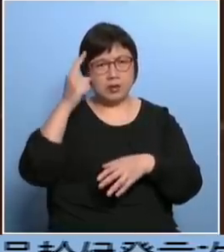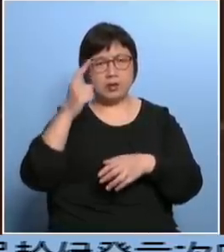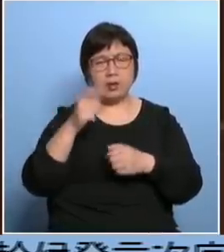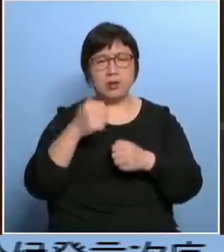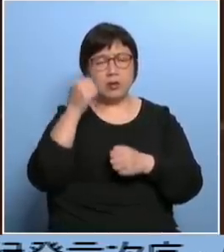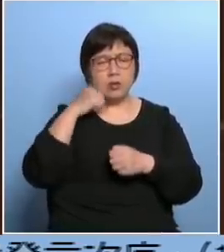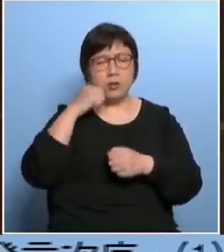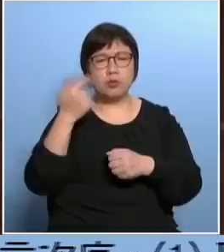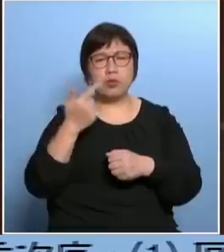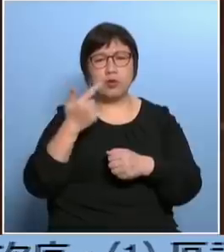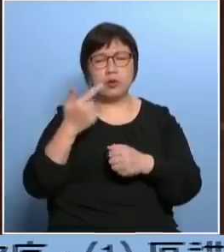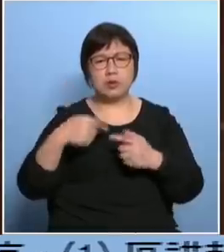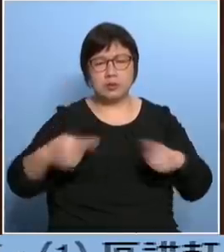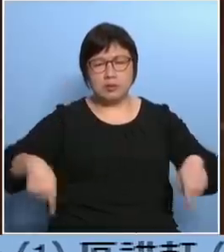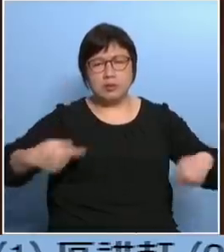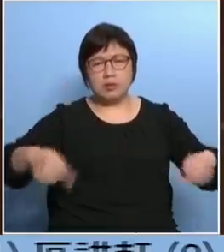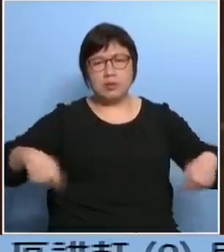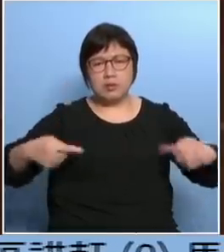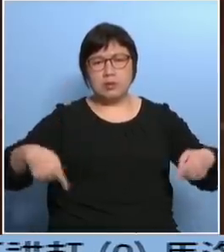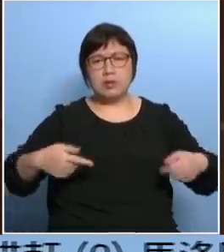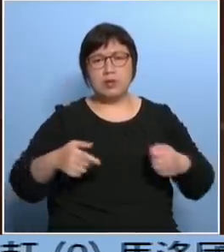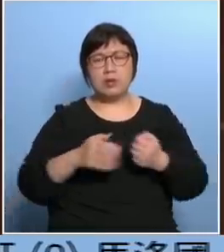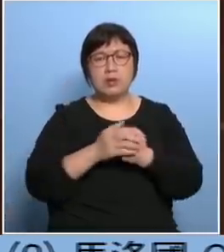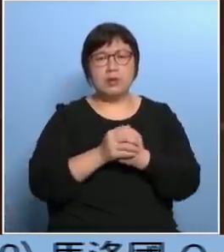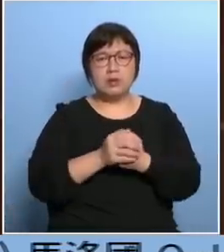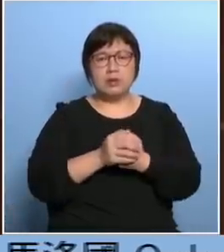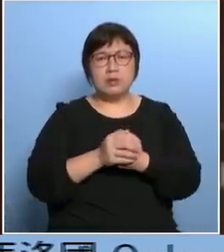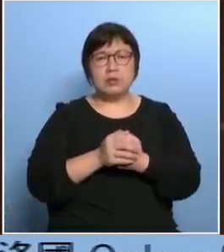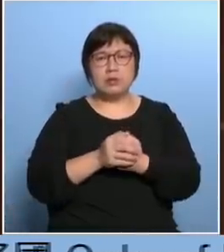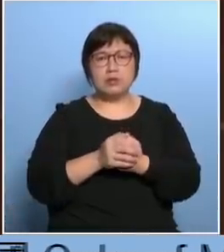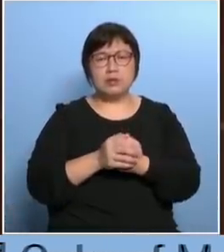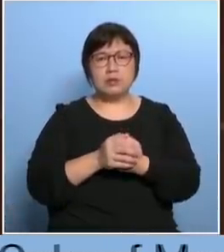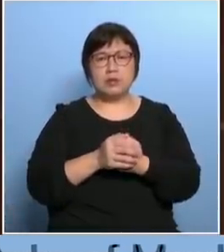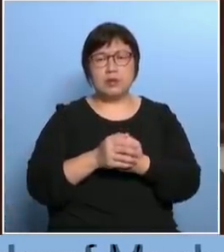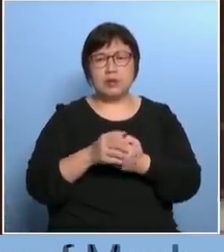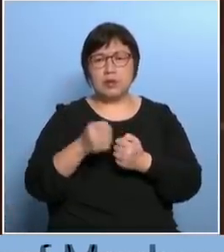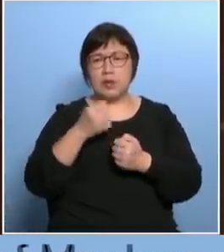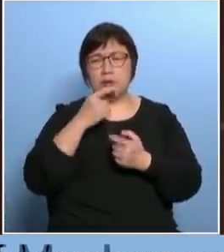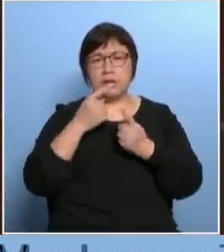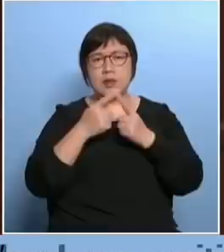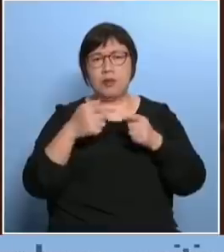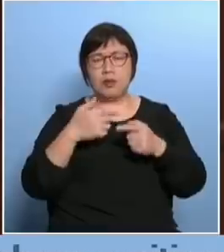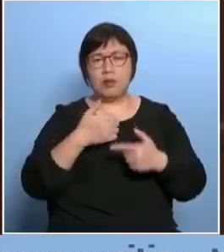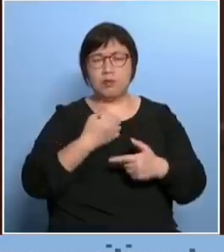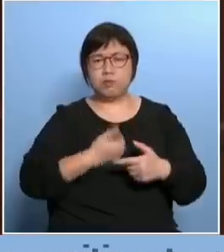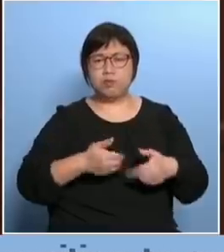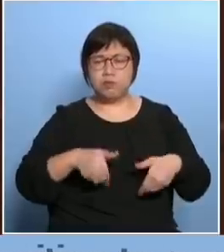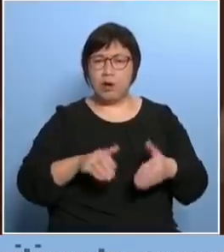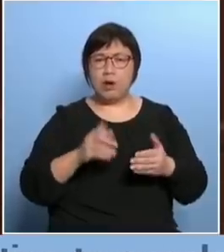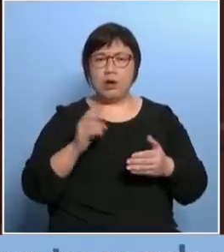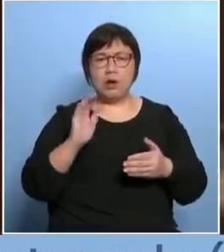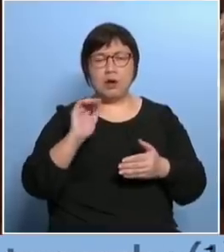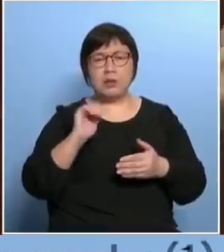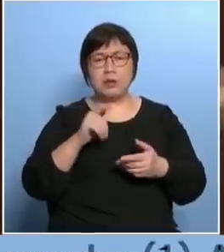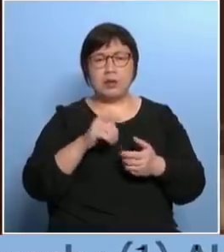很多老人家坐着轮椅我们香港我现在和你的不是说什么是说人道啊你可不